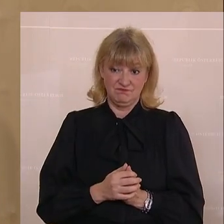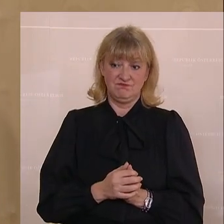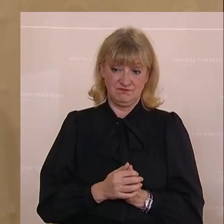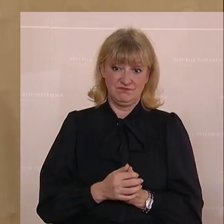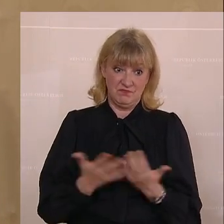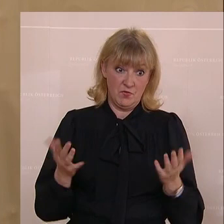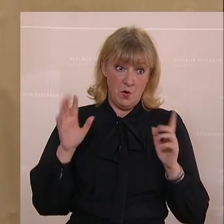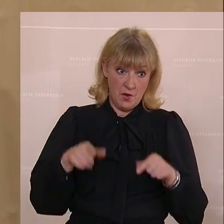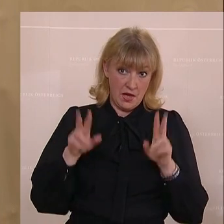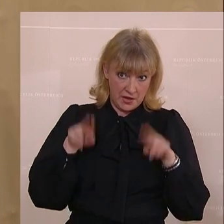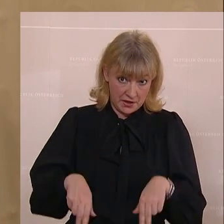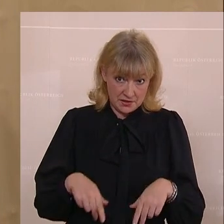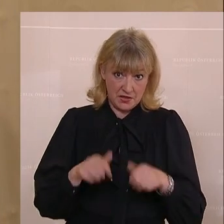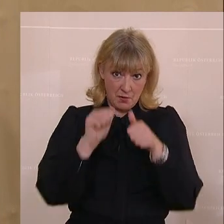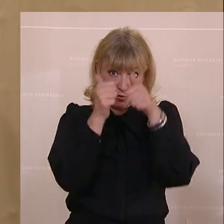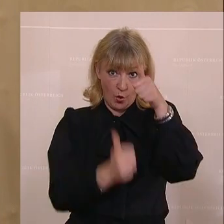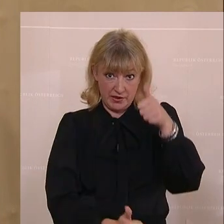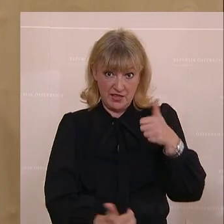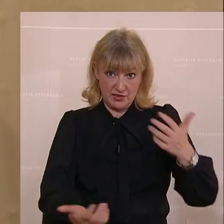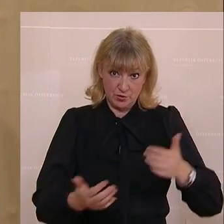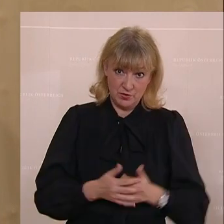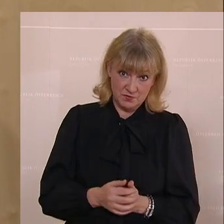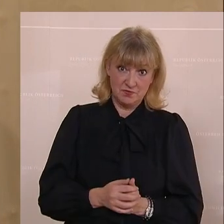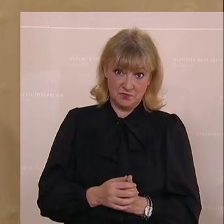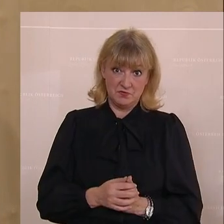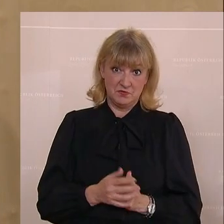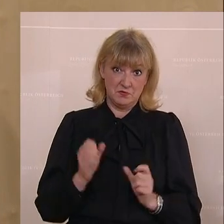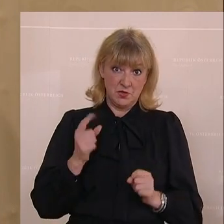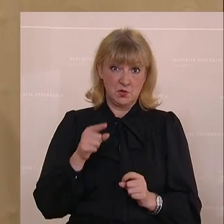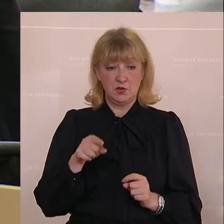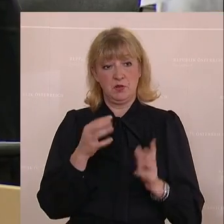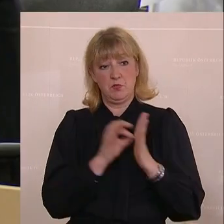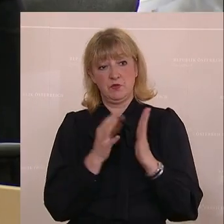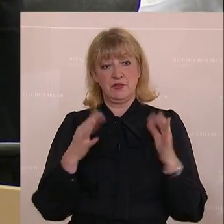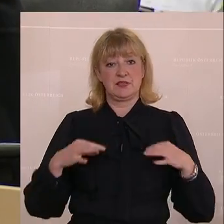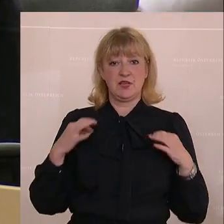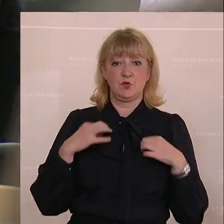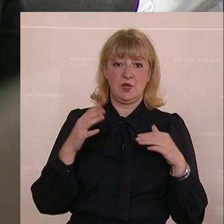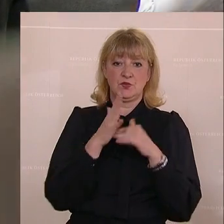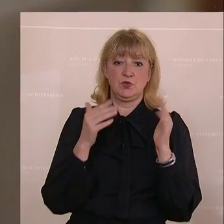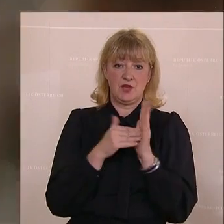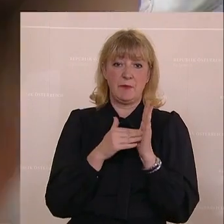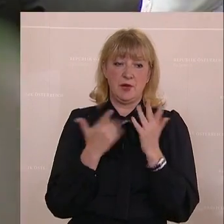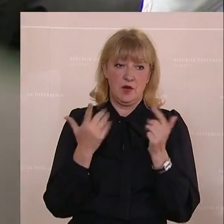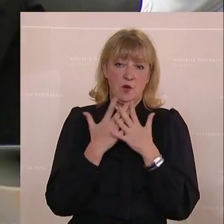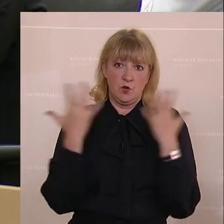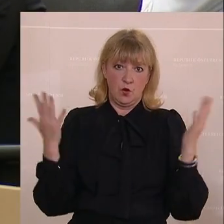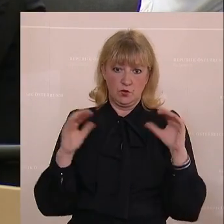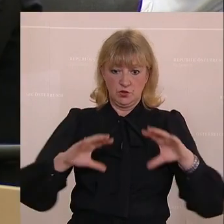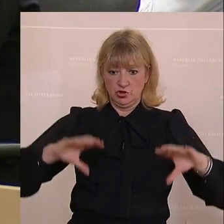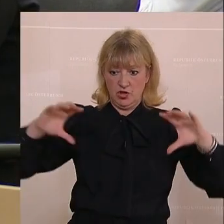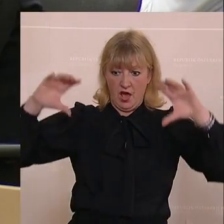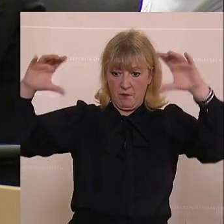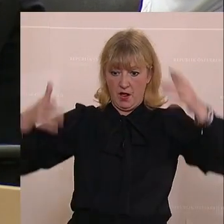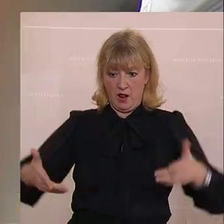ob das die richtige Prioritätensetzung ist. Besonders unter der Prämisse, dass wir im Gesundheitssystem einen riesigen Stapel längst